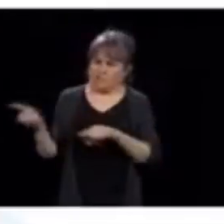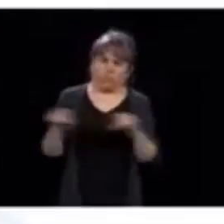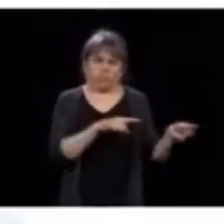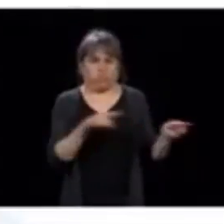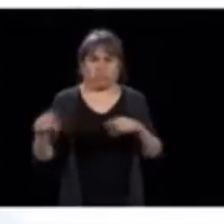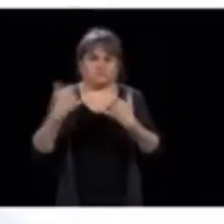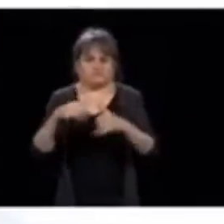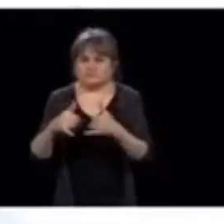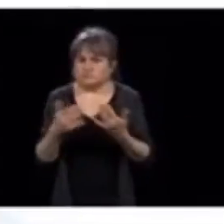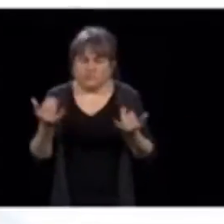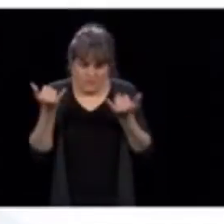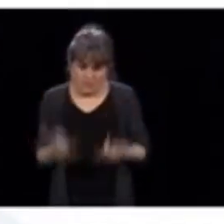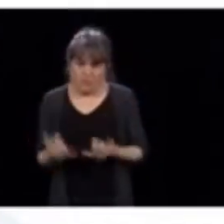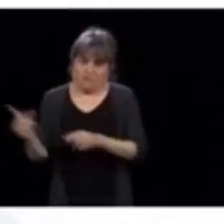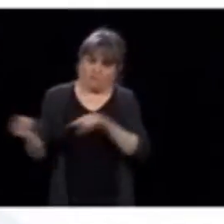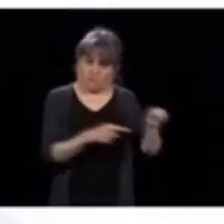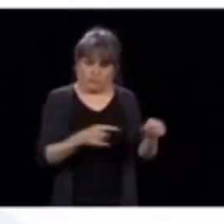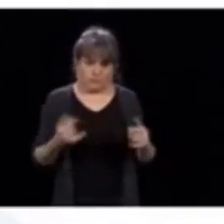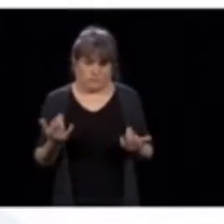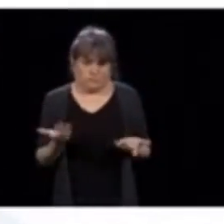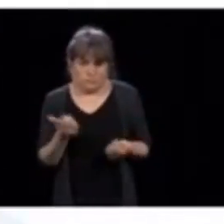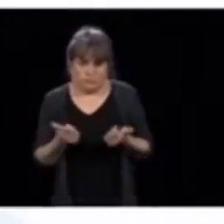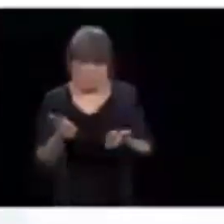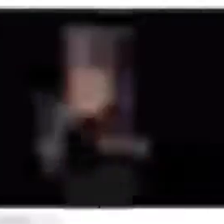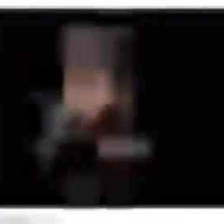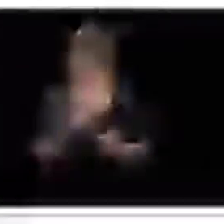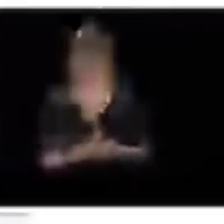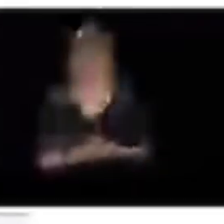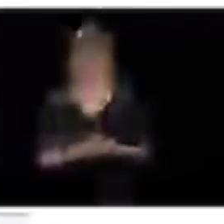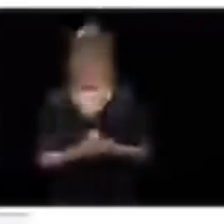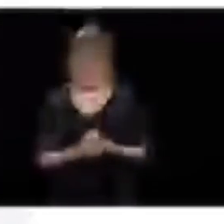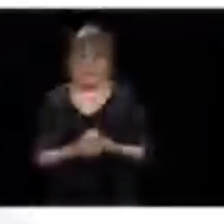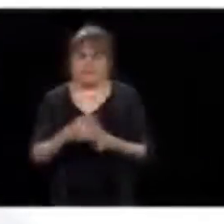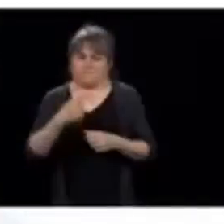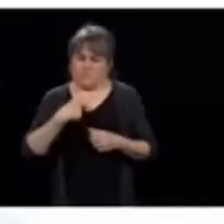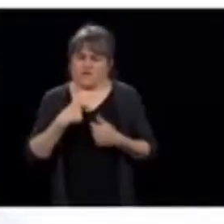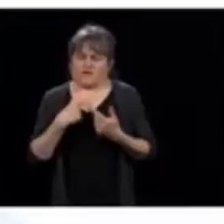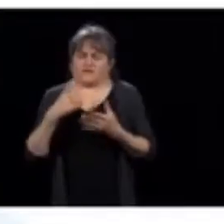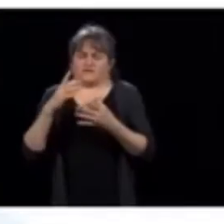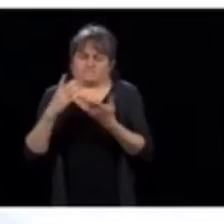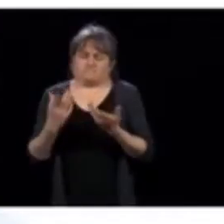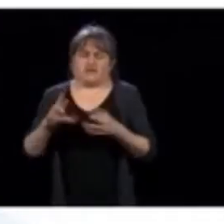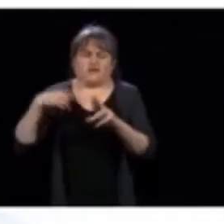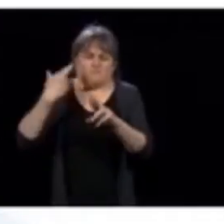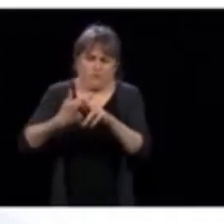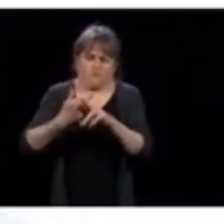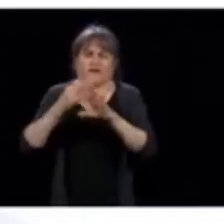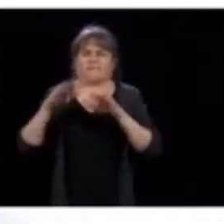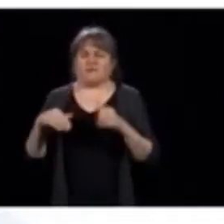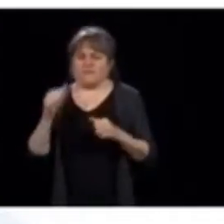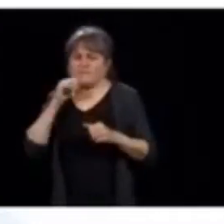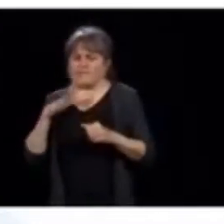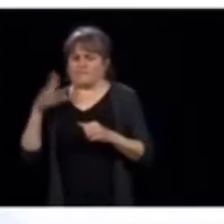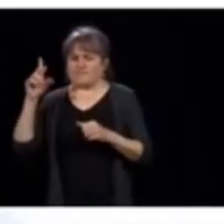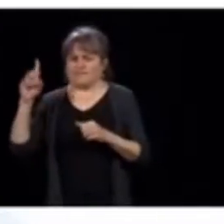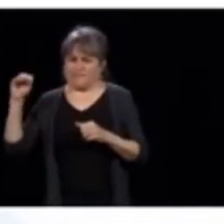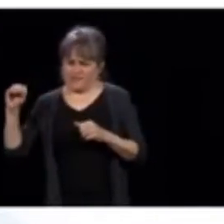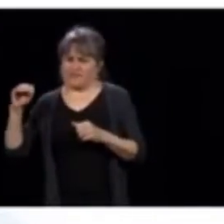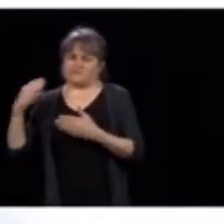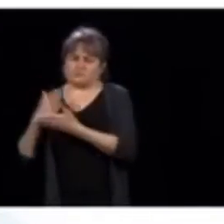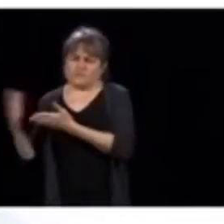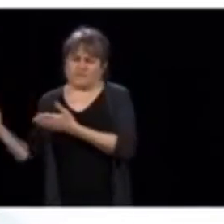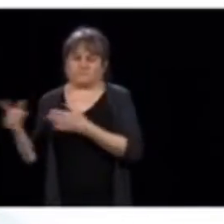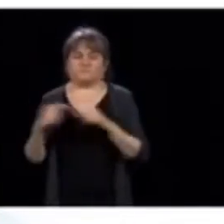Bon, je vais laisser Daniel compléter, mais je juste vous dire, grosso modo, on a, pour faire